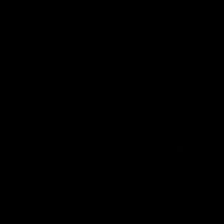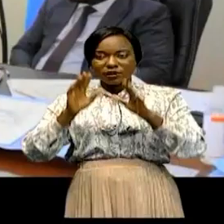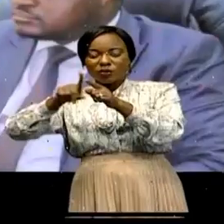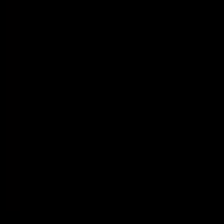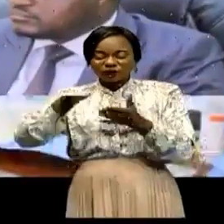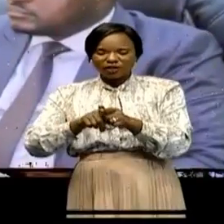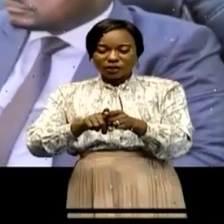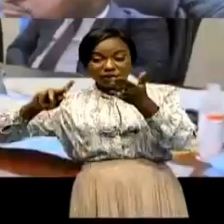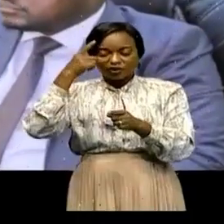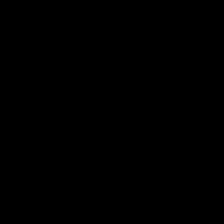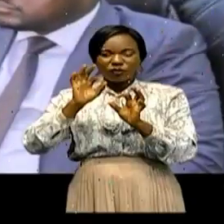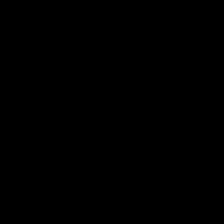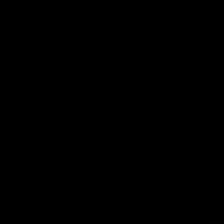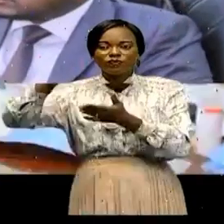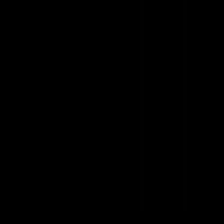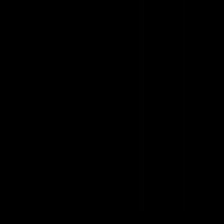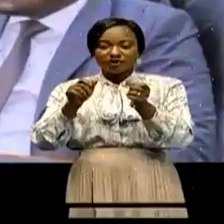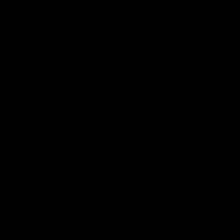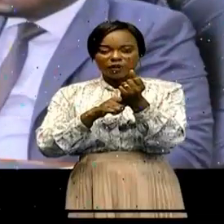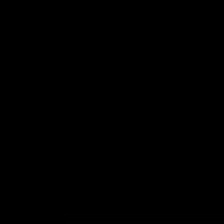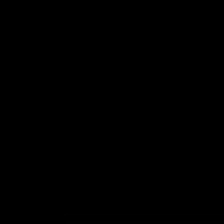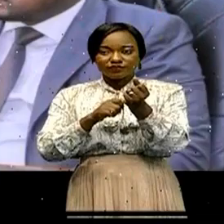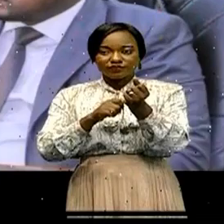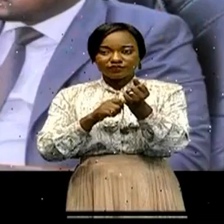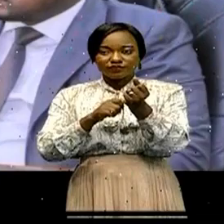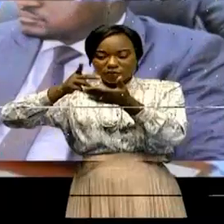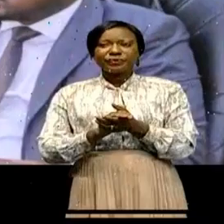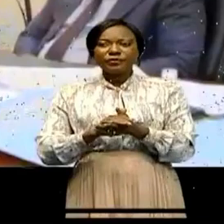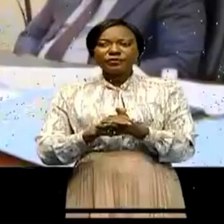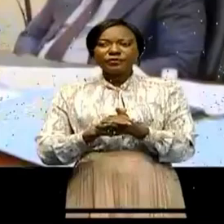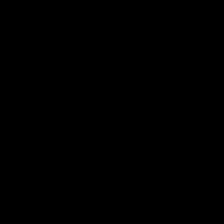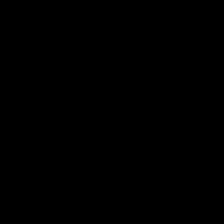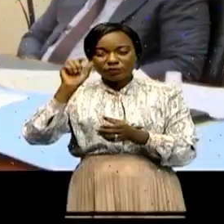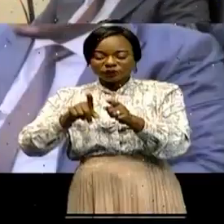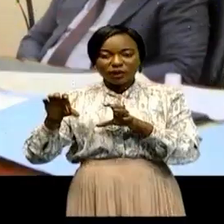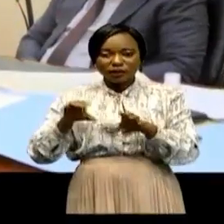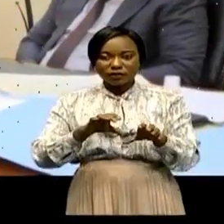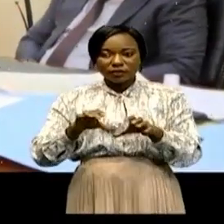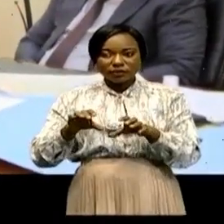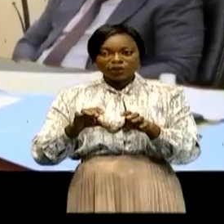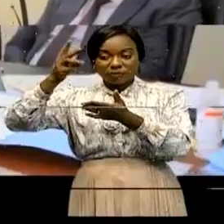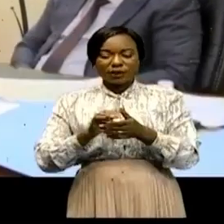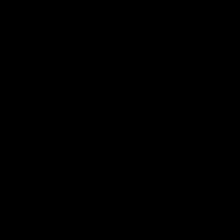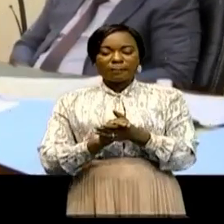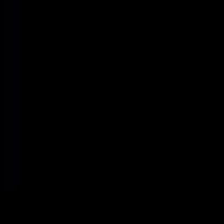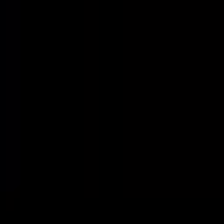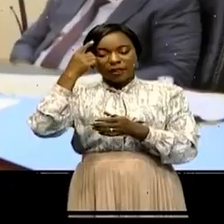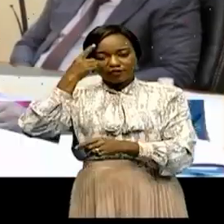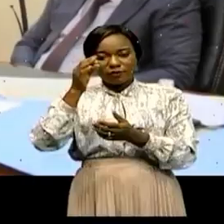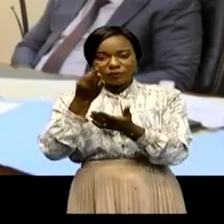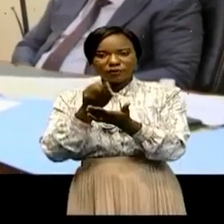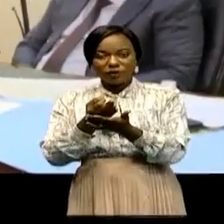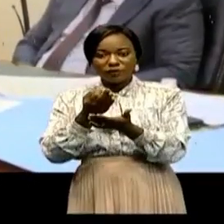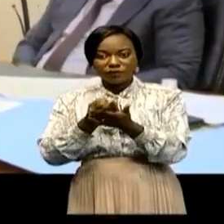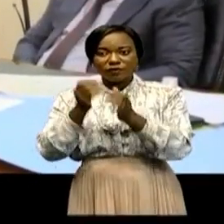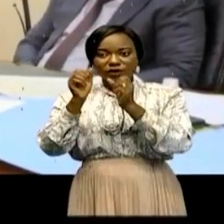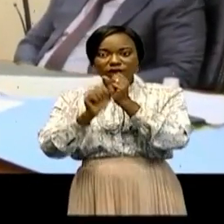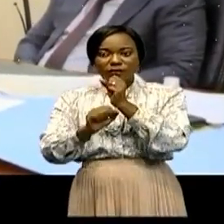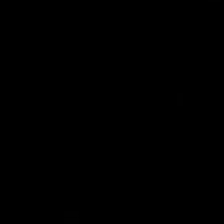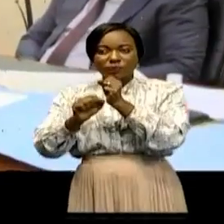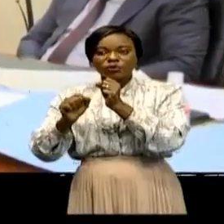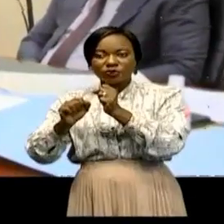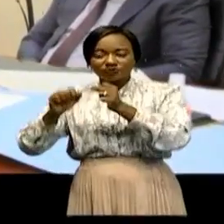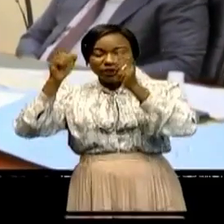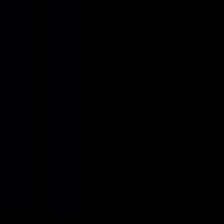l'éducation de l